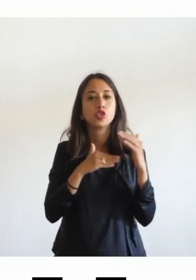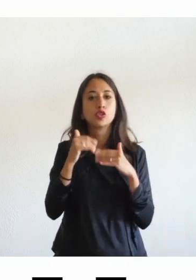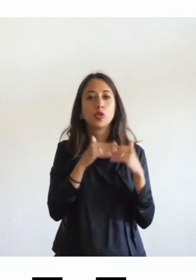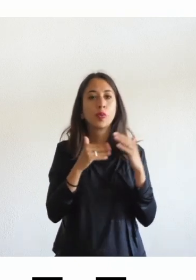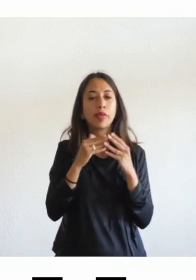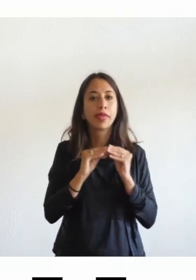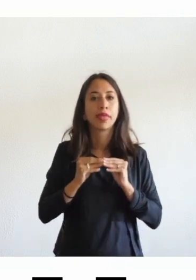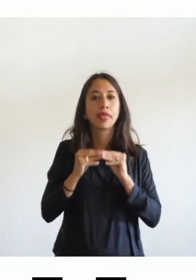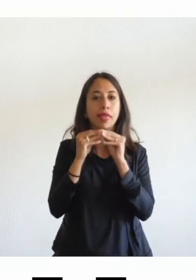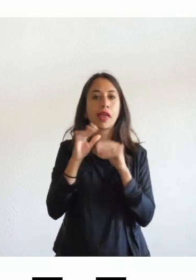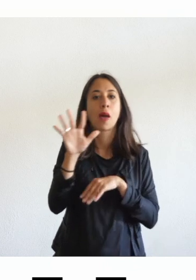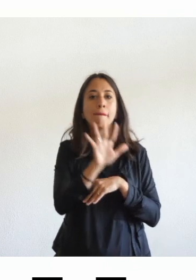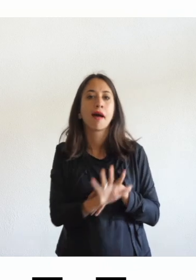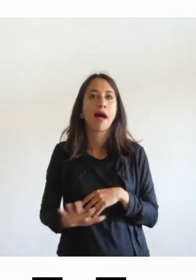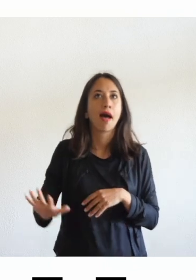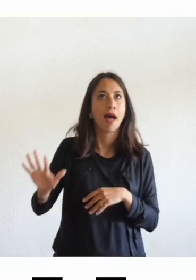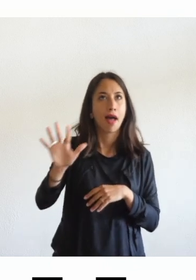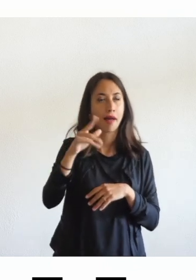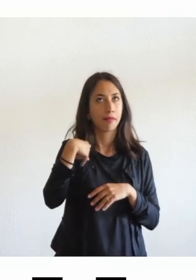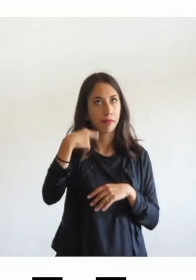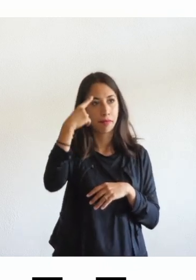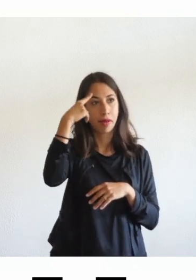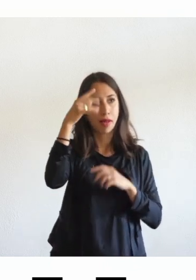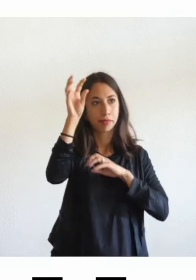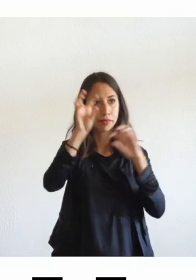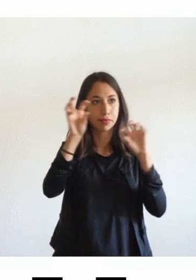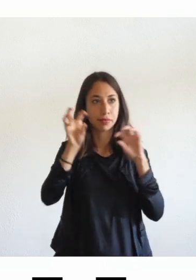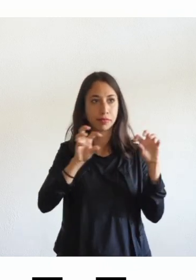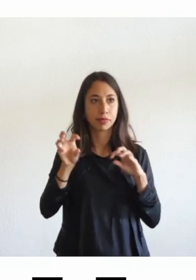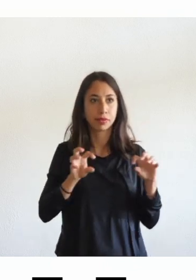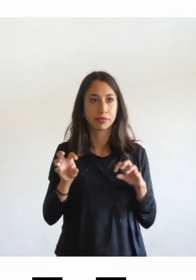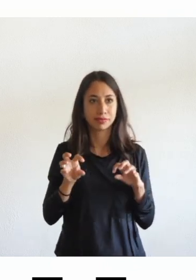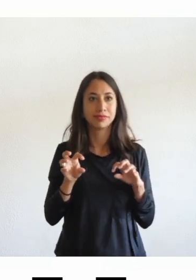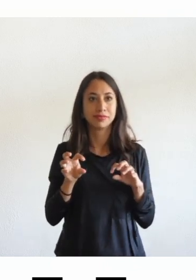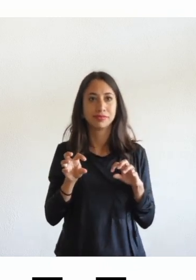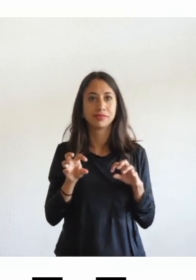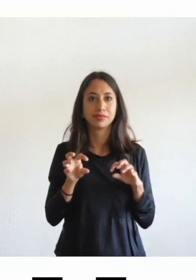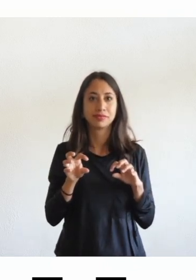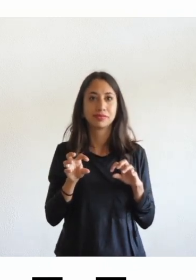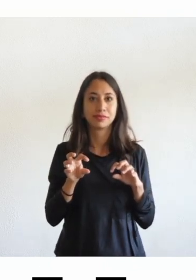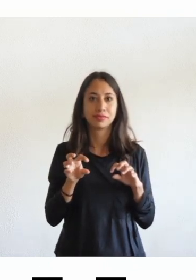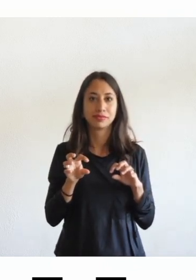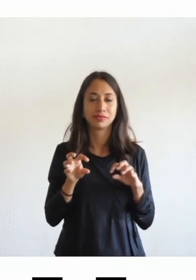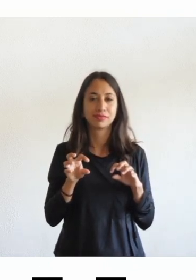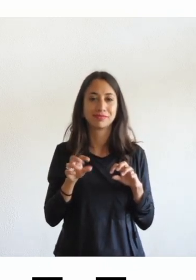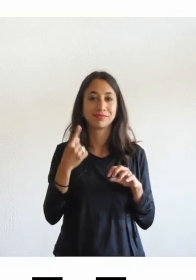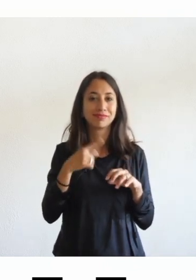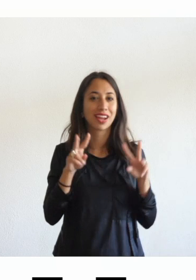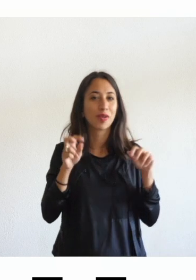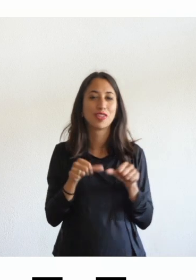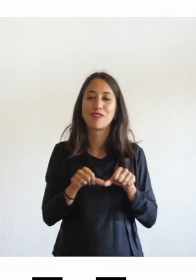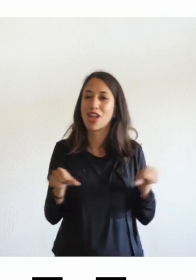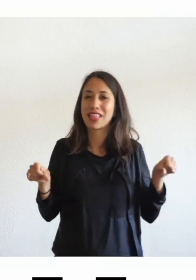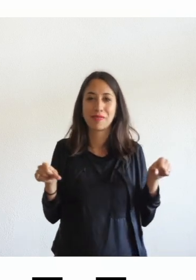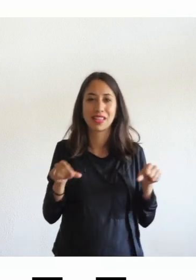sopra la sua mappa mentale su quel concetto sono argomenti fondamentali che se non